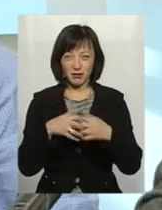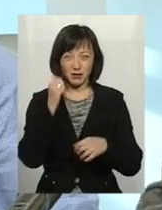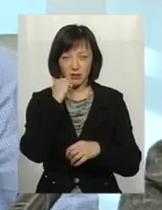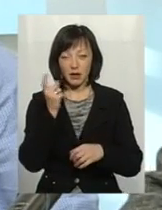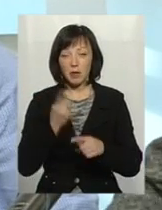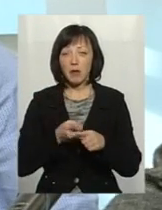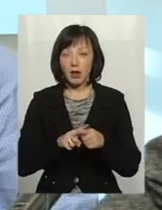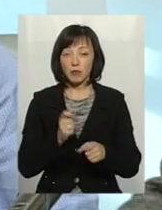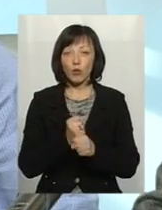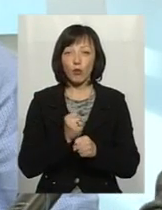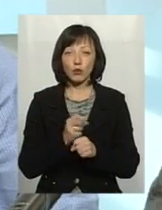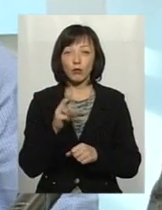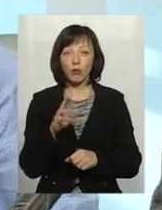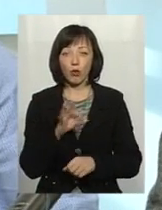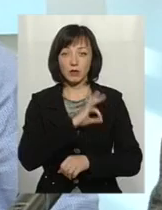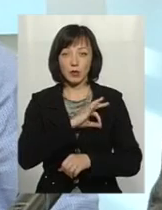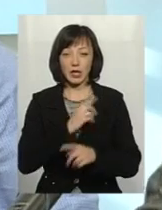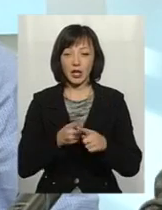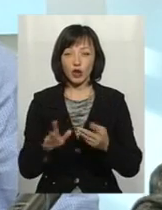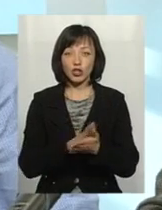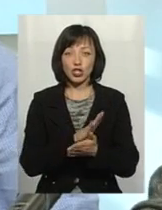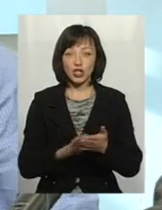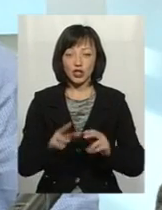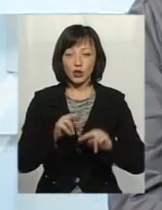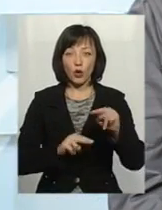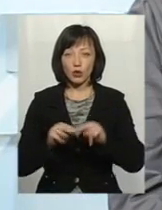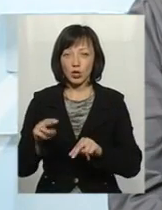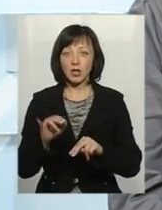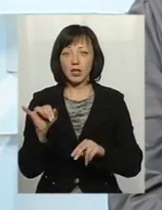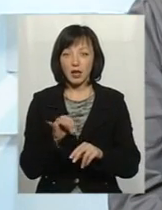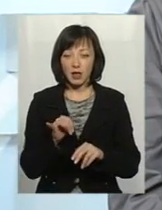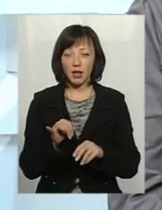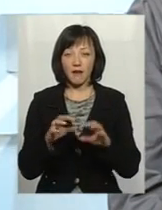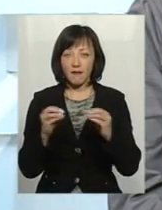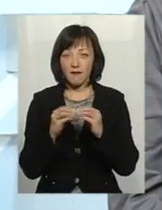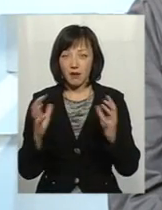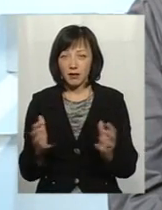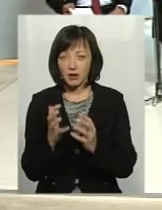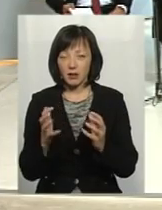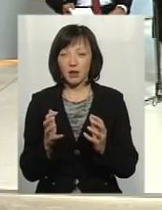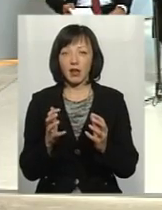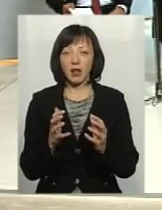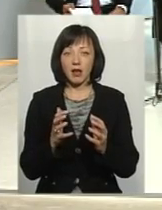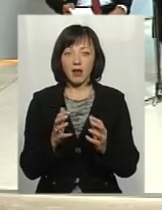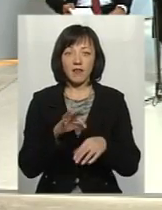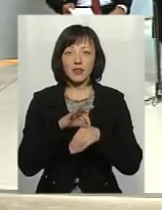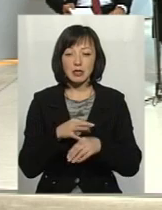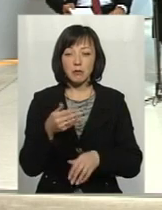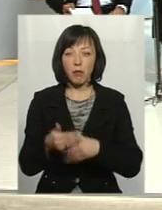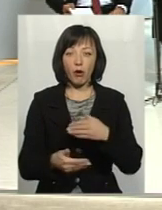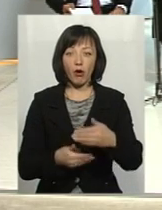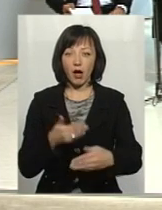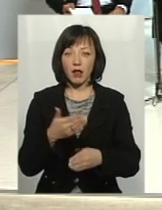роботи по експлуататі очистні сооруження і їх підтримання роботоспособності ввелись поетапно